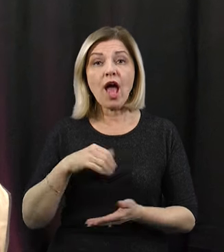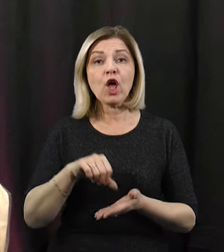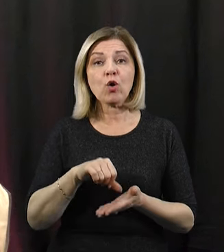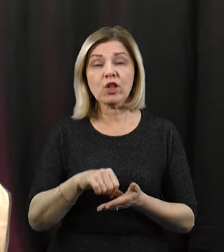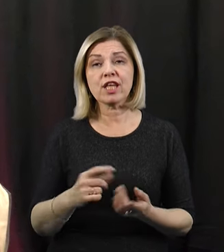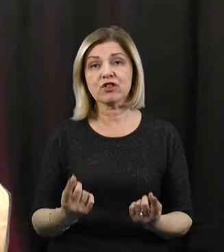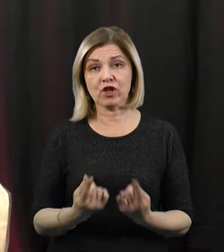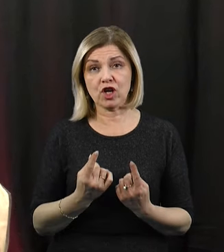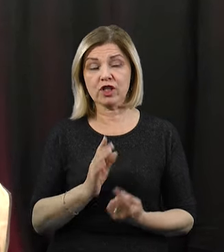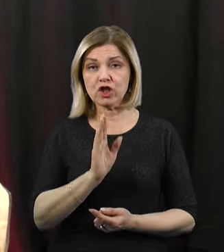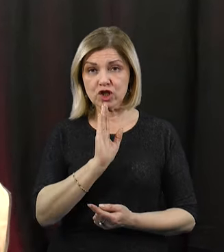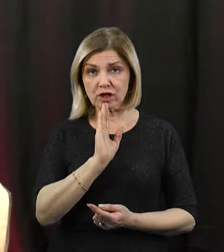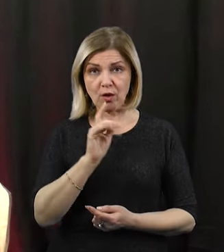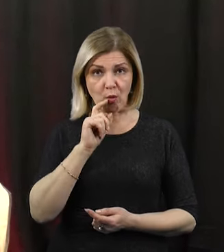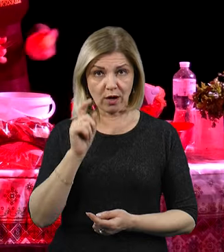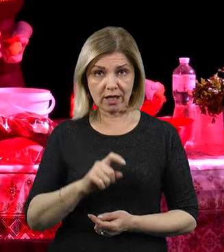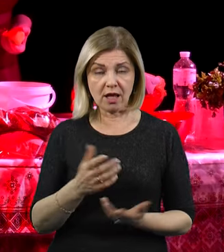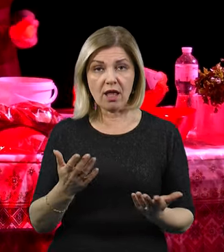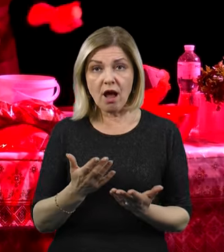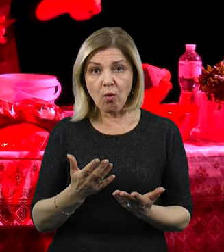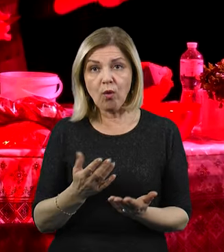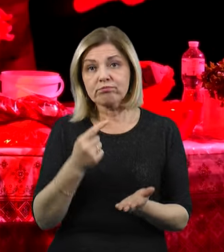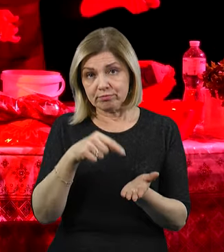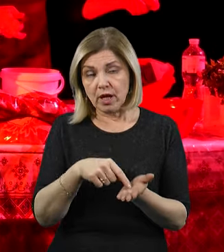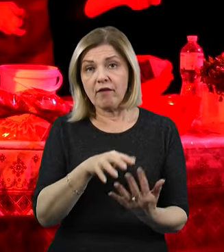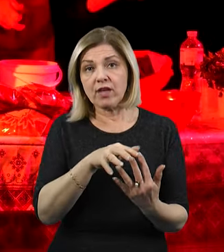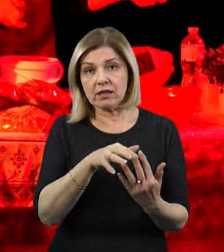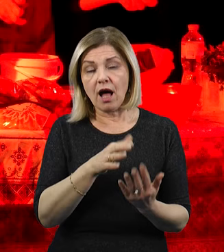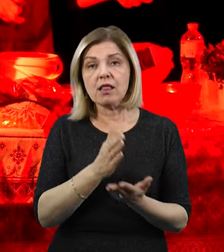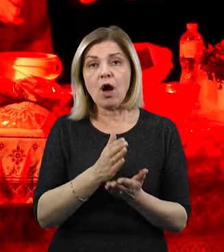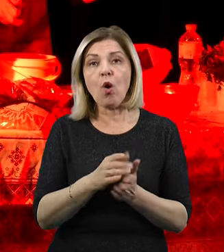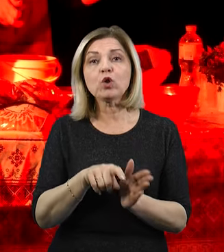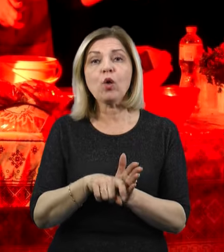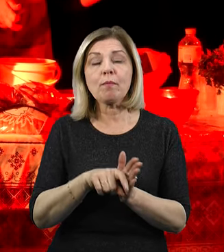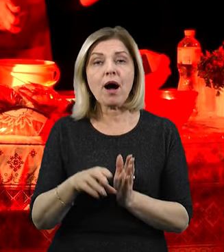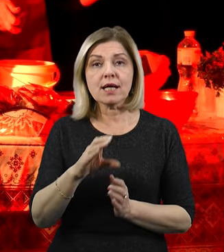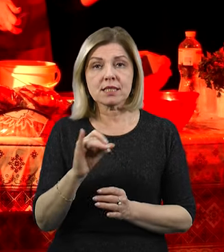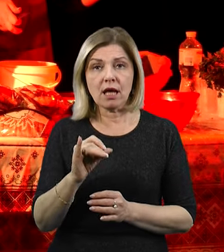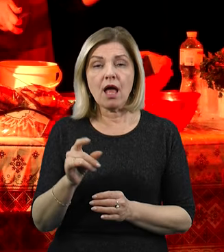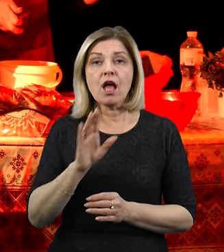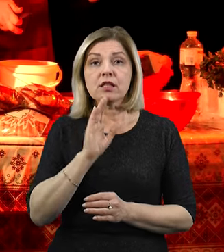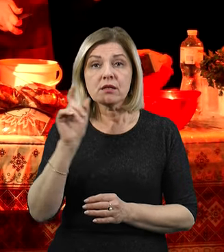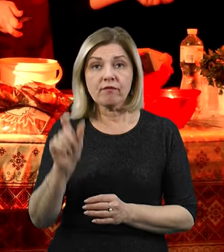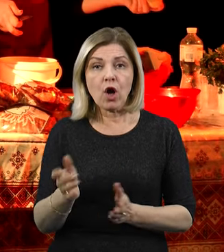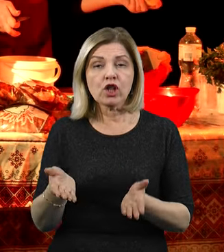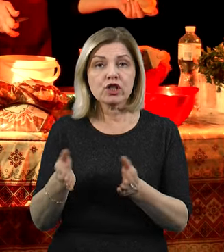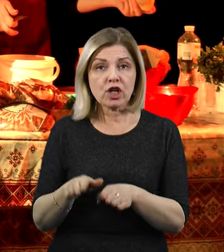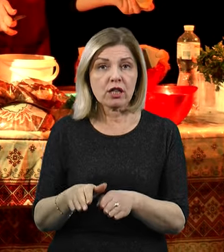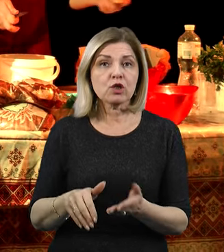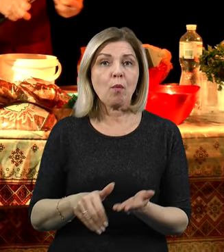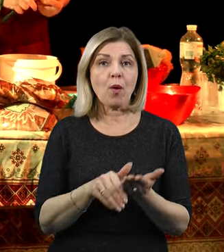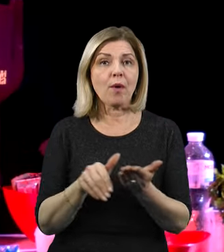звичайно українська жінка, яку застала війна. Находящись в Донбасі, вона лишилася, аби допомагати так чи інакше